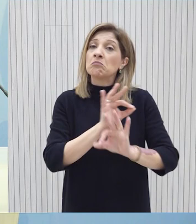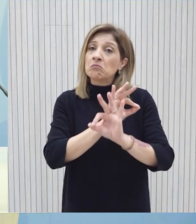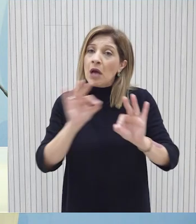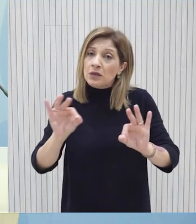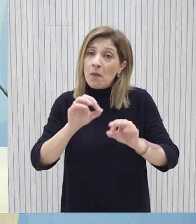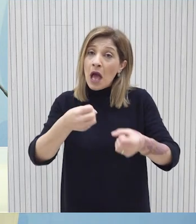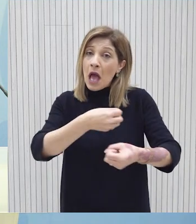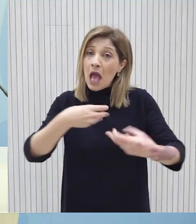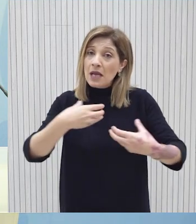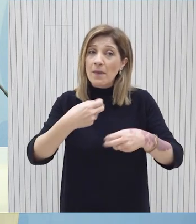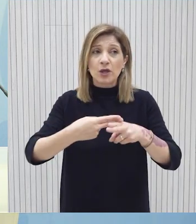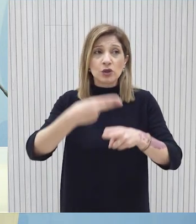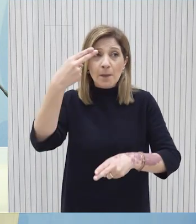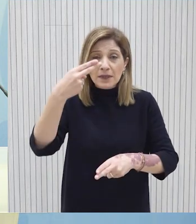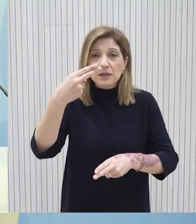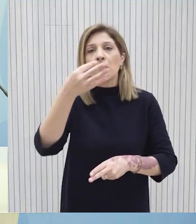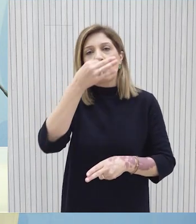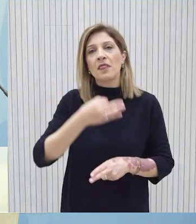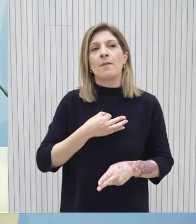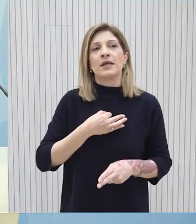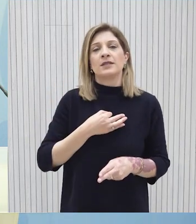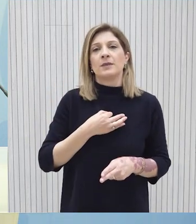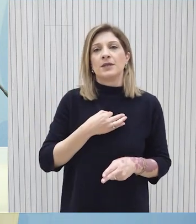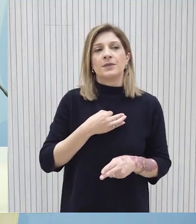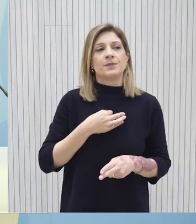επίσημη ενημέρωση αν θα πρόκειται για τον επόμενο μήνα αυτή θα ανακοινωθεί